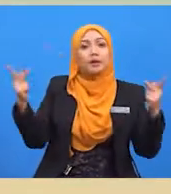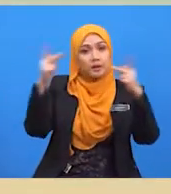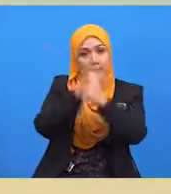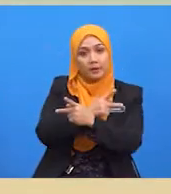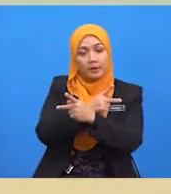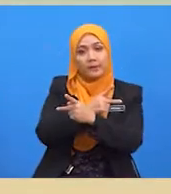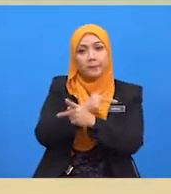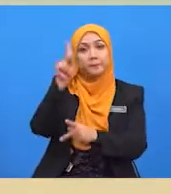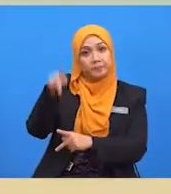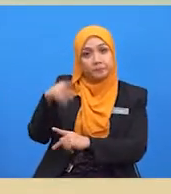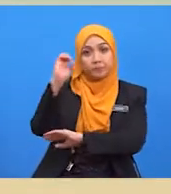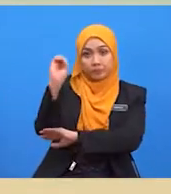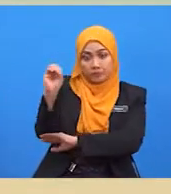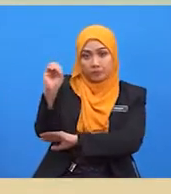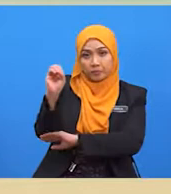kosong.